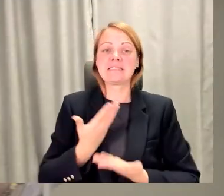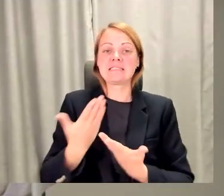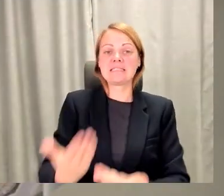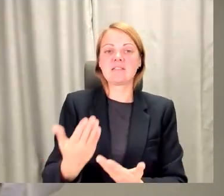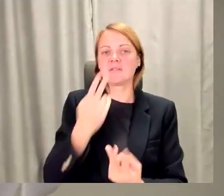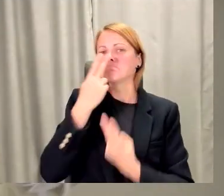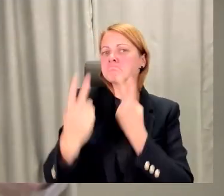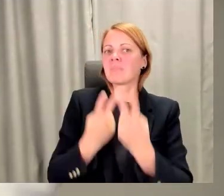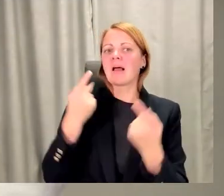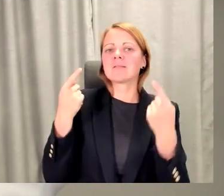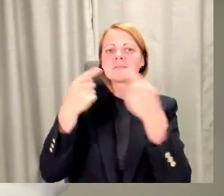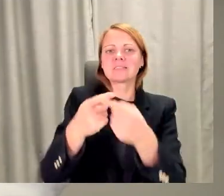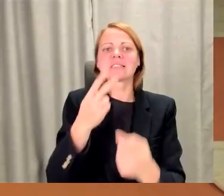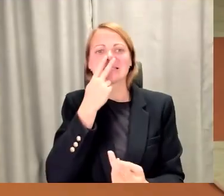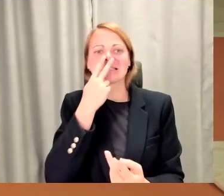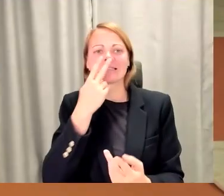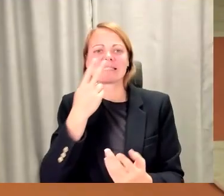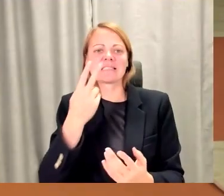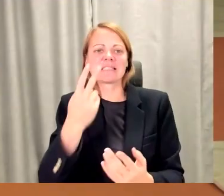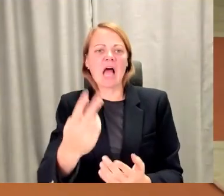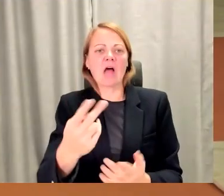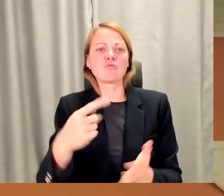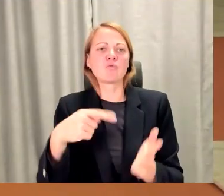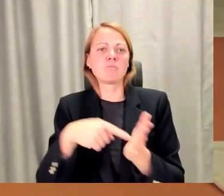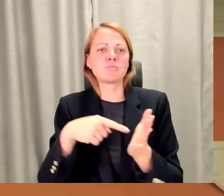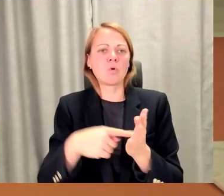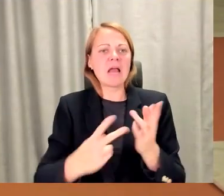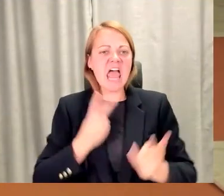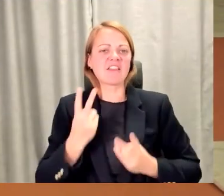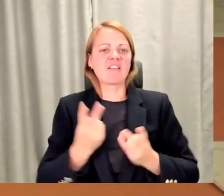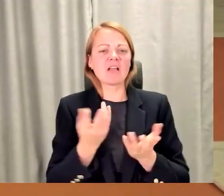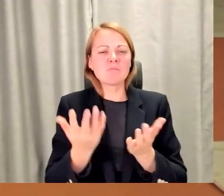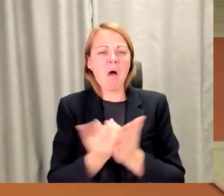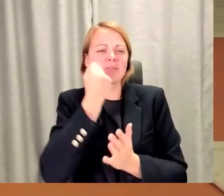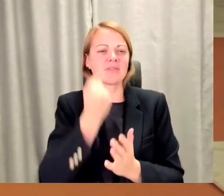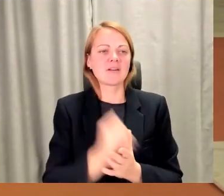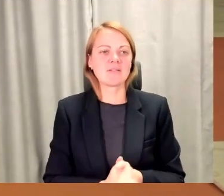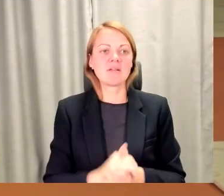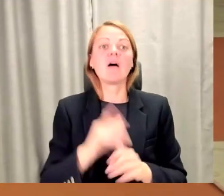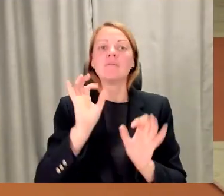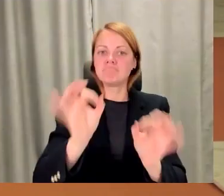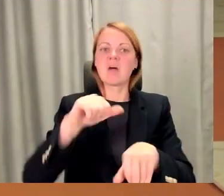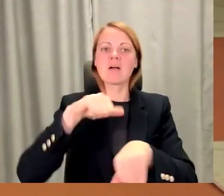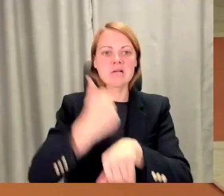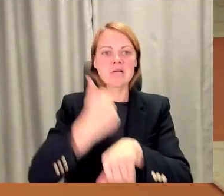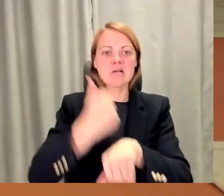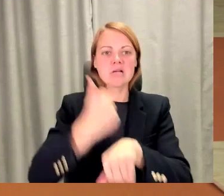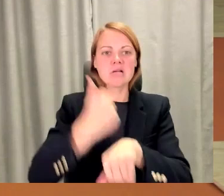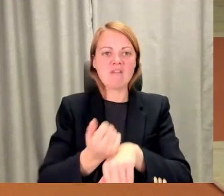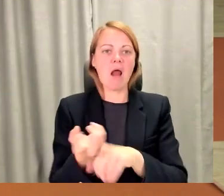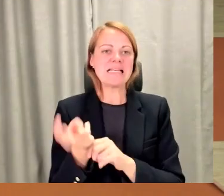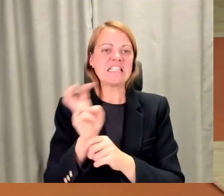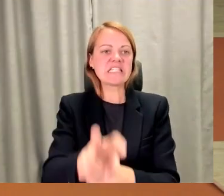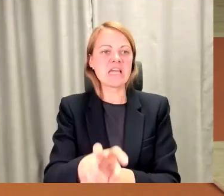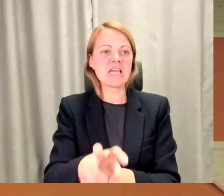punktiem un atrast to iedvesmu. Jā, vispār galvēs ir aiziet, jo jūs aiziesiet tā kā sportā, sāk desmit reizi no rīta